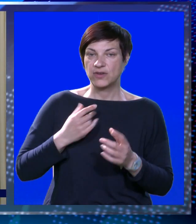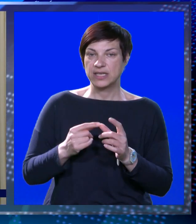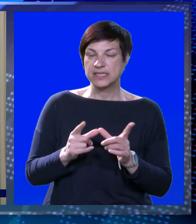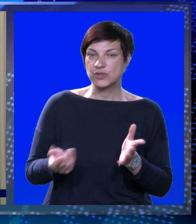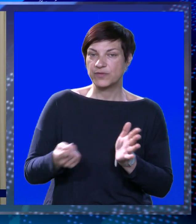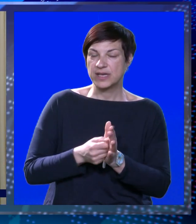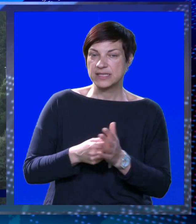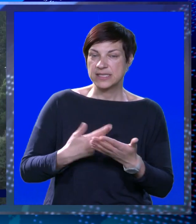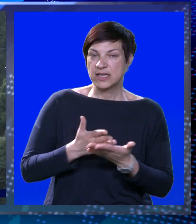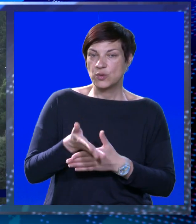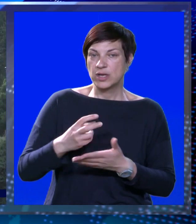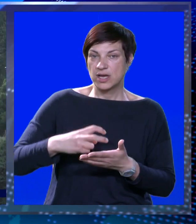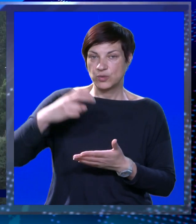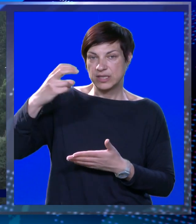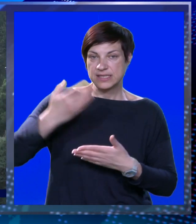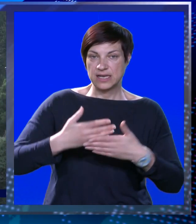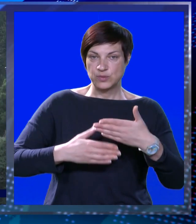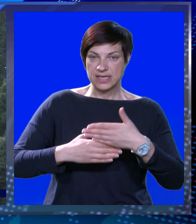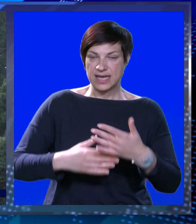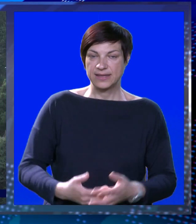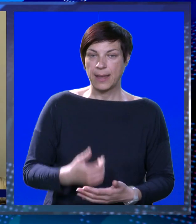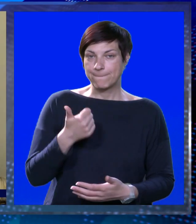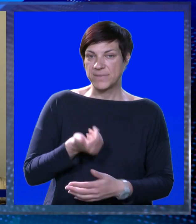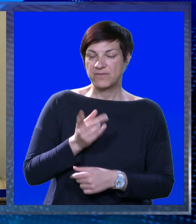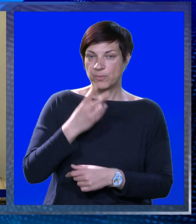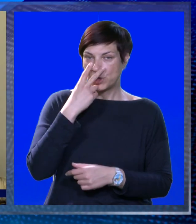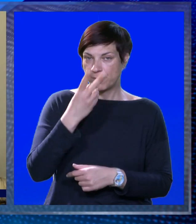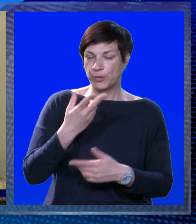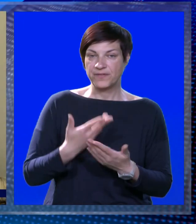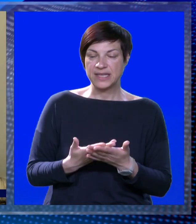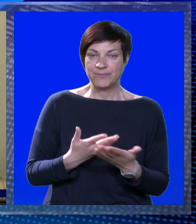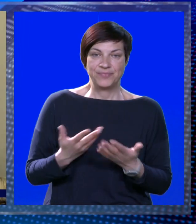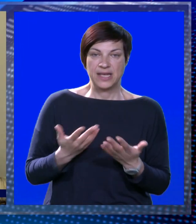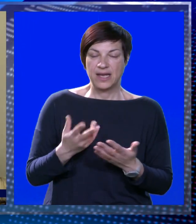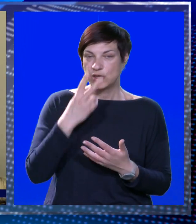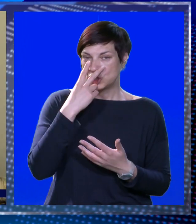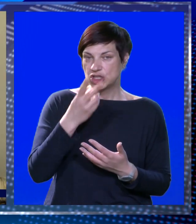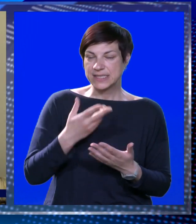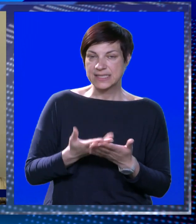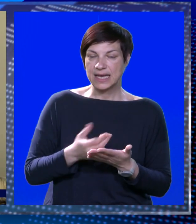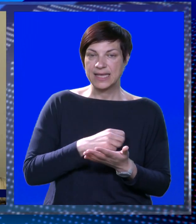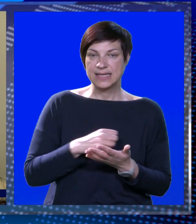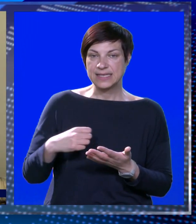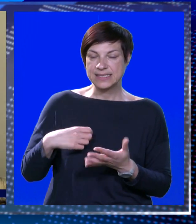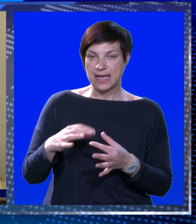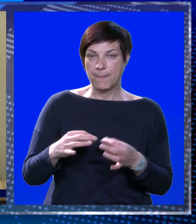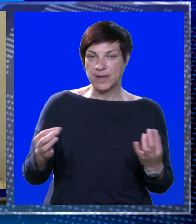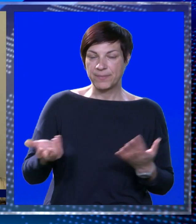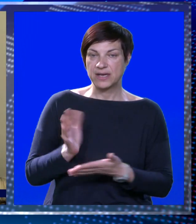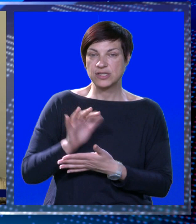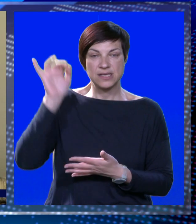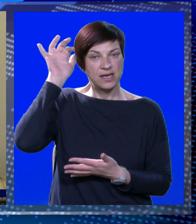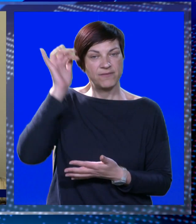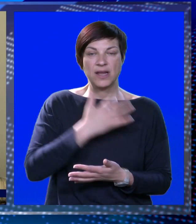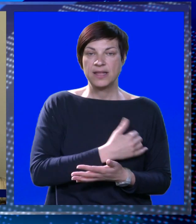voljen sufinancirati ugradnju dizela u stambene zgrade. Prvo moramo vidjeti kako će izgledati sama mjera